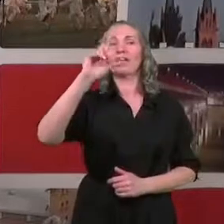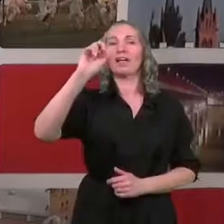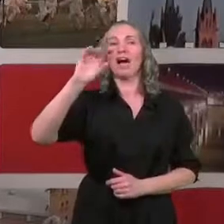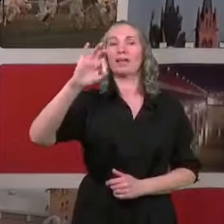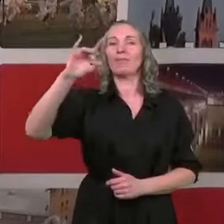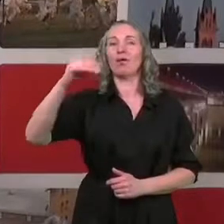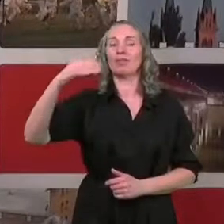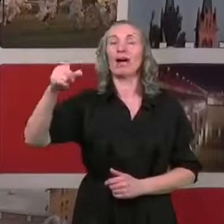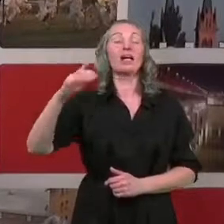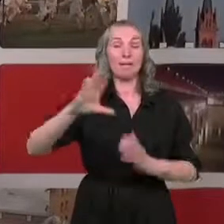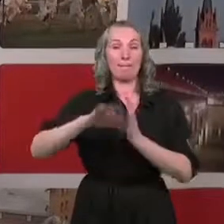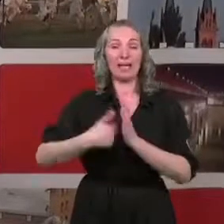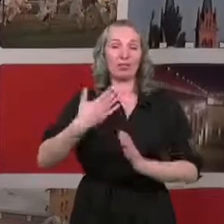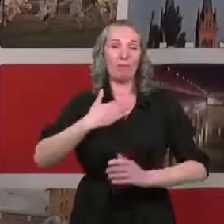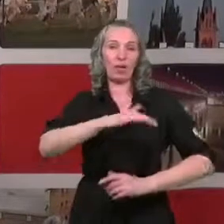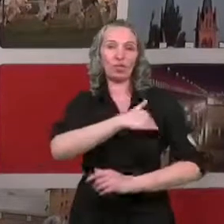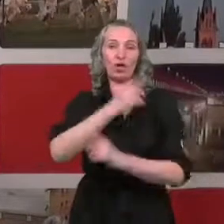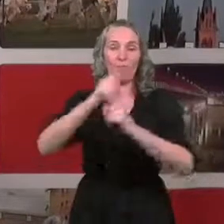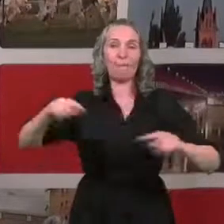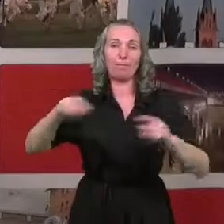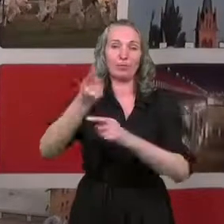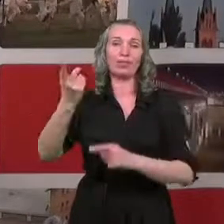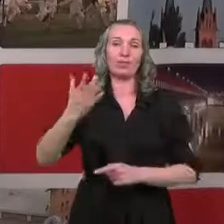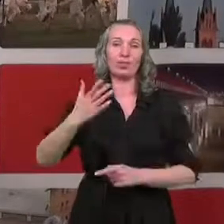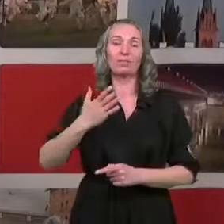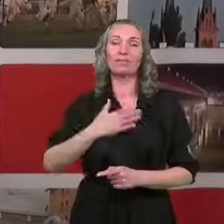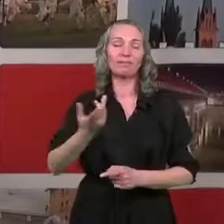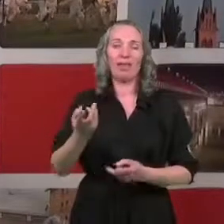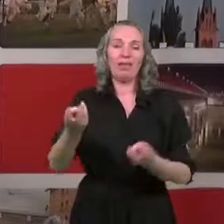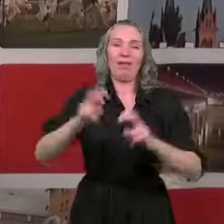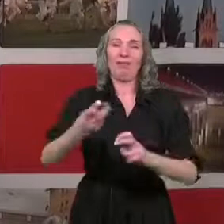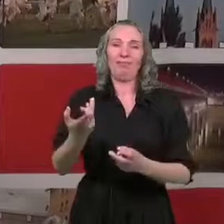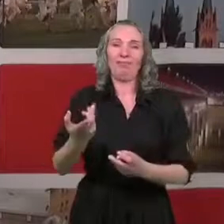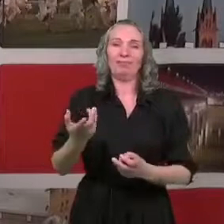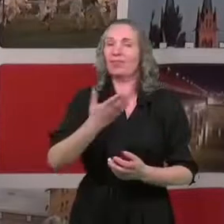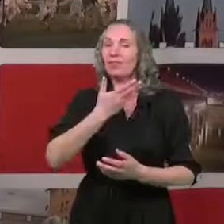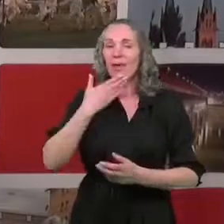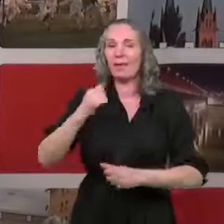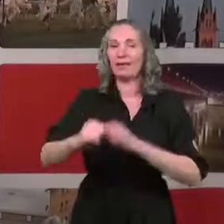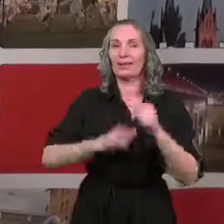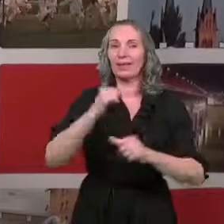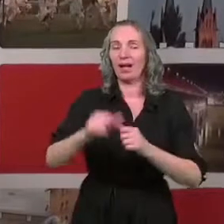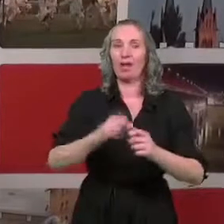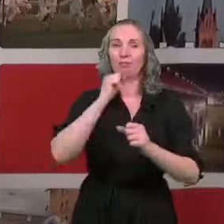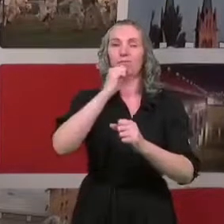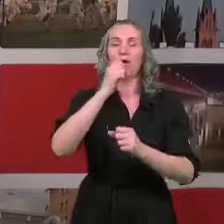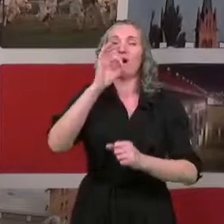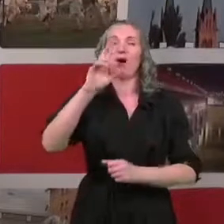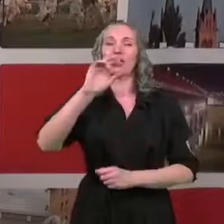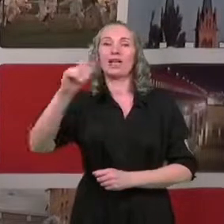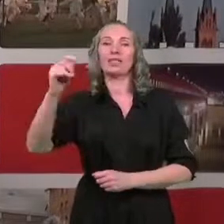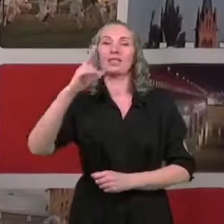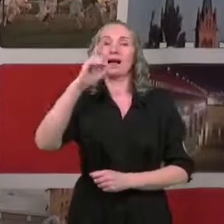które mając szkołę muzyczną nie dorobiło się, oczywiście w cudzysłowie, przez tyle lat nawet orkiestry kameralnej,